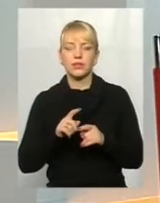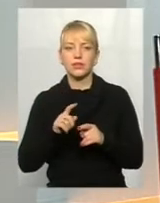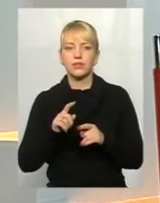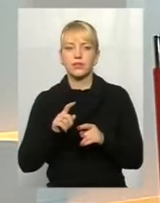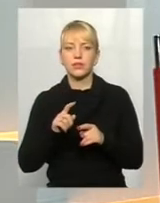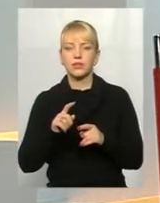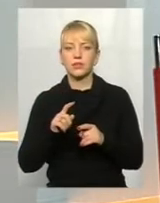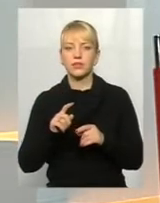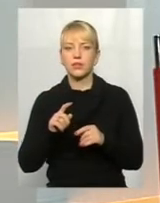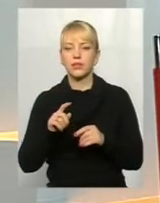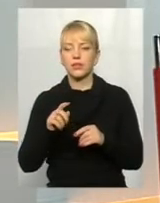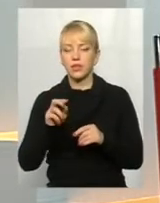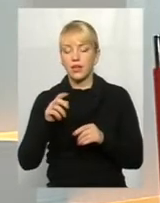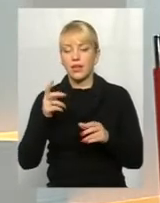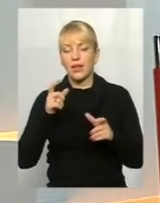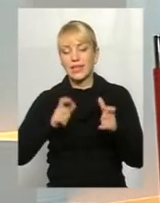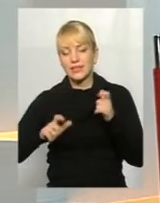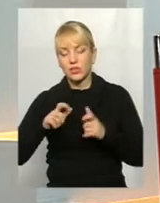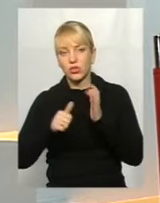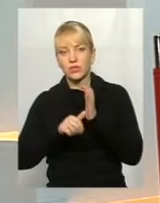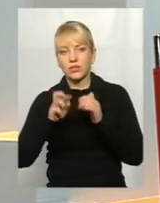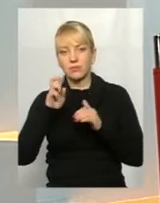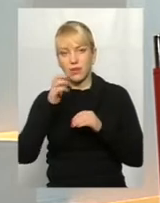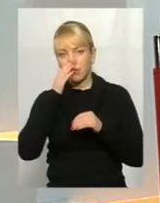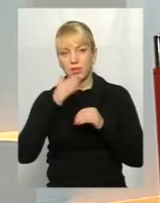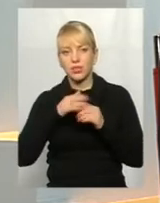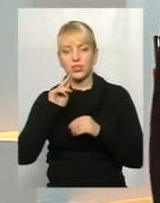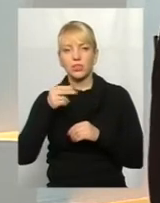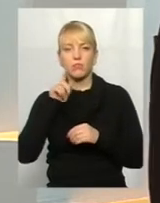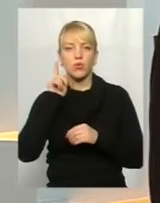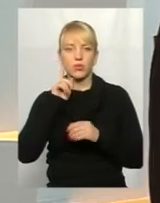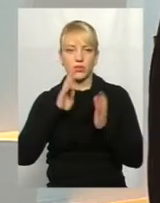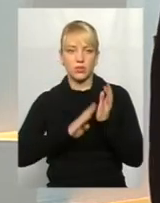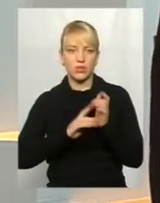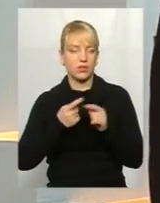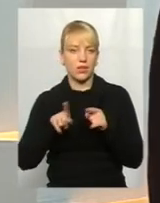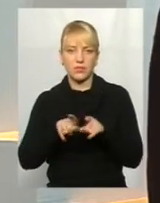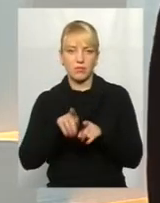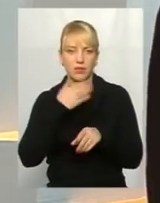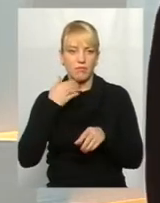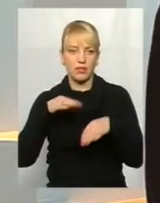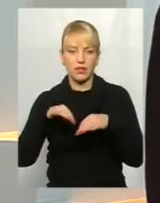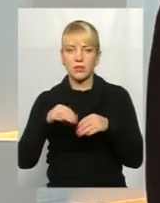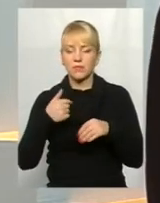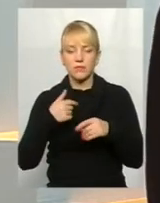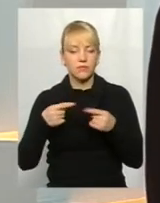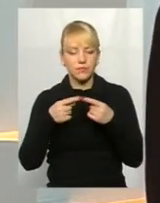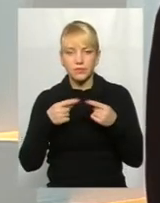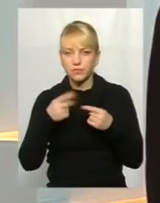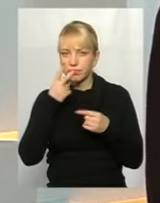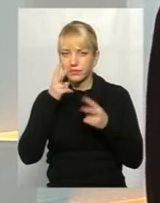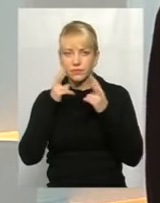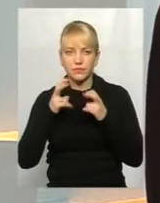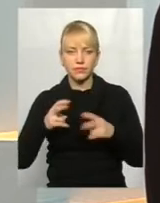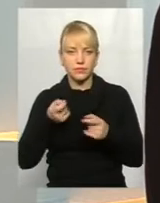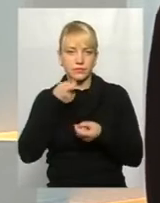Інститутської 6Б, ніж до Молодіжної 9, туди транспорт так само не ходить. Ми дуже виважено до цього підходили. А